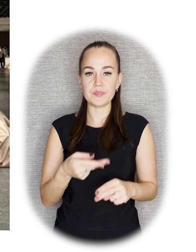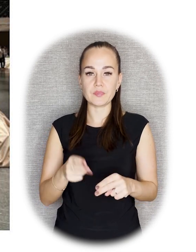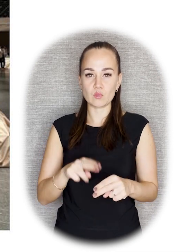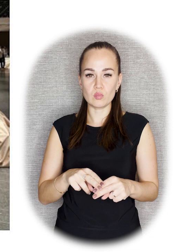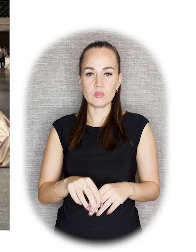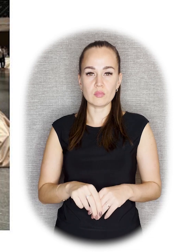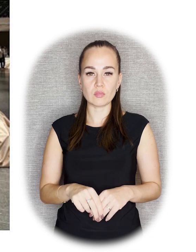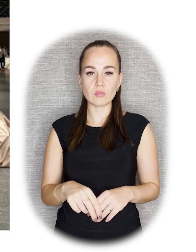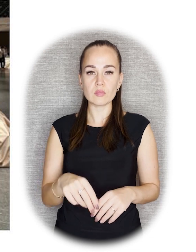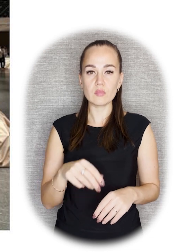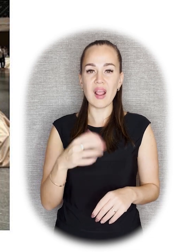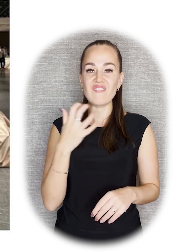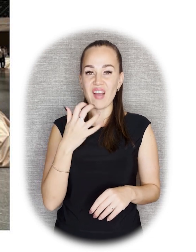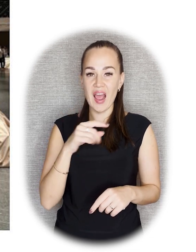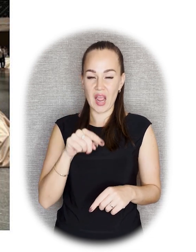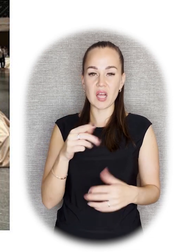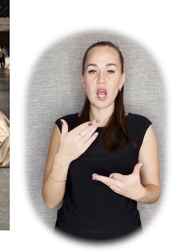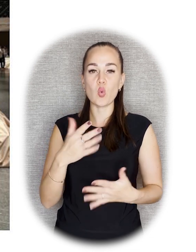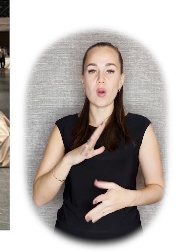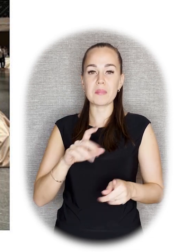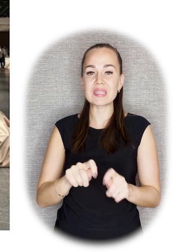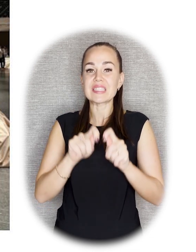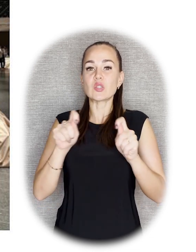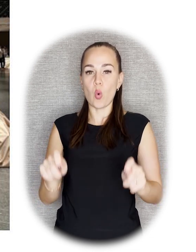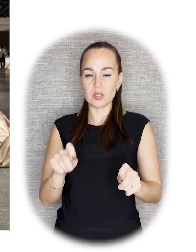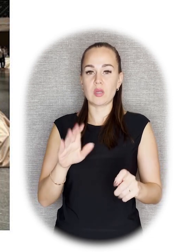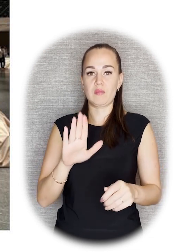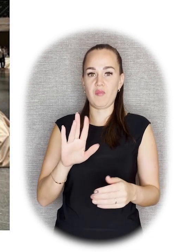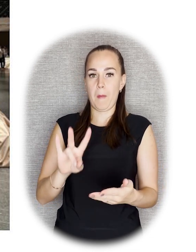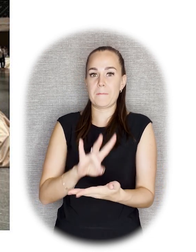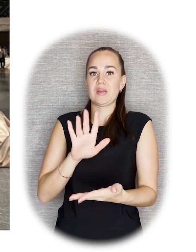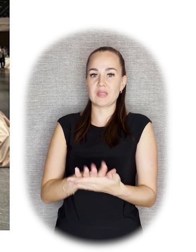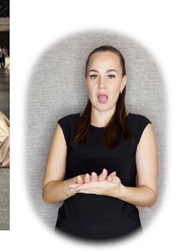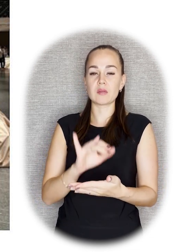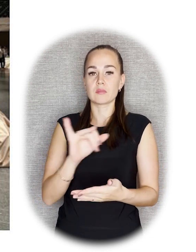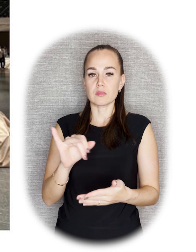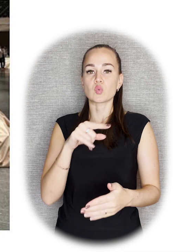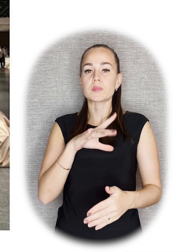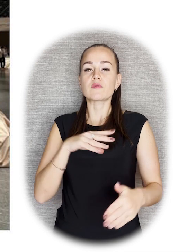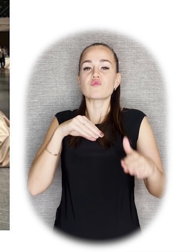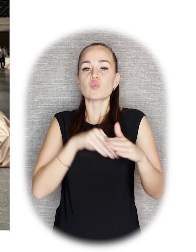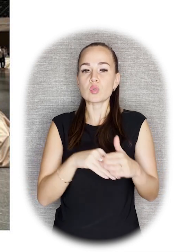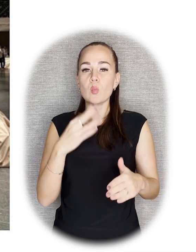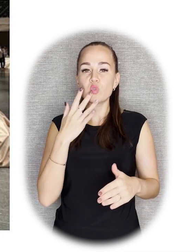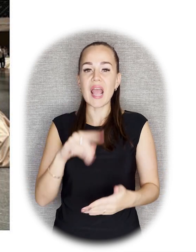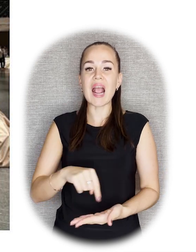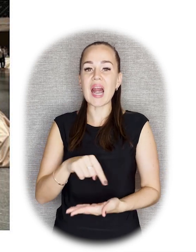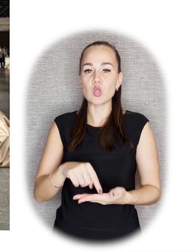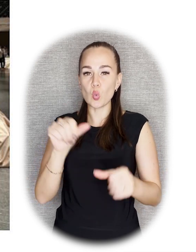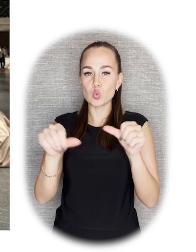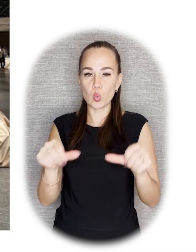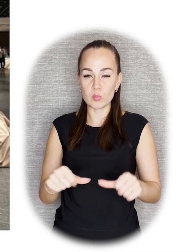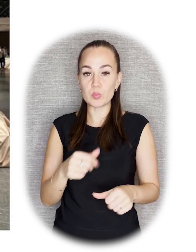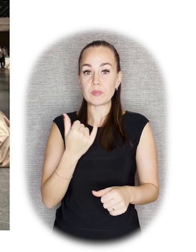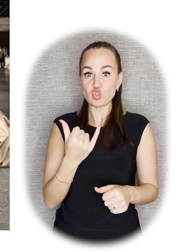Это вариант, который был создан в качестве постоянного и оказался в фондах музея городской скульптуры. Сейчас представлен на выставке, на